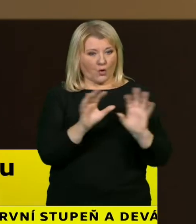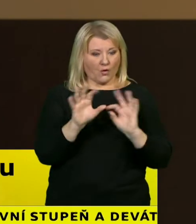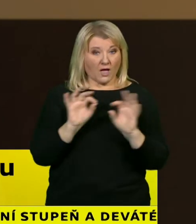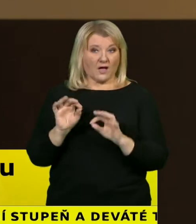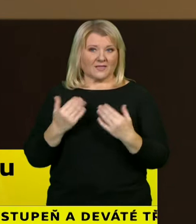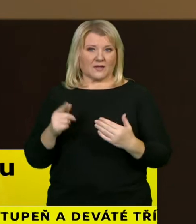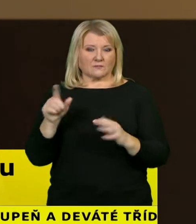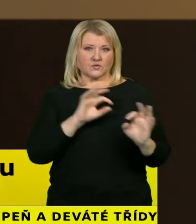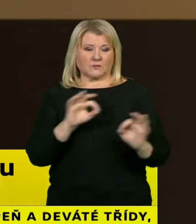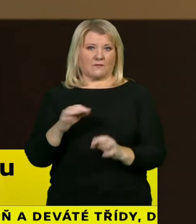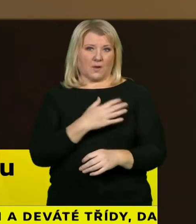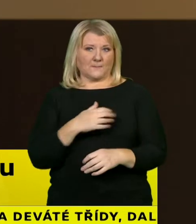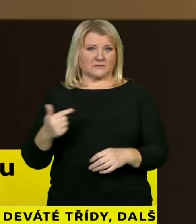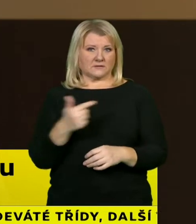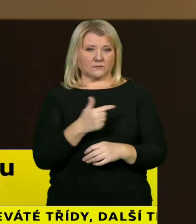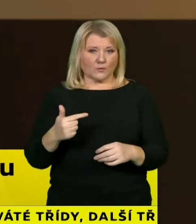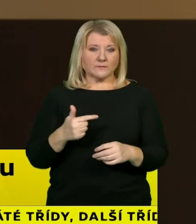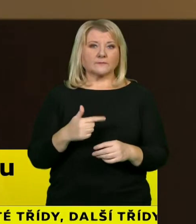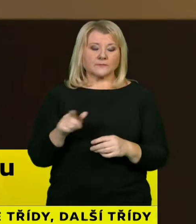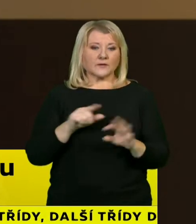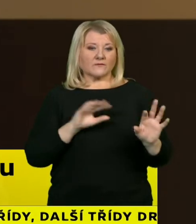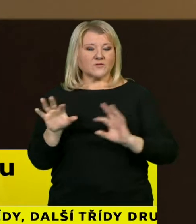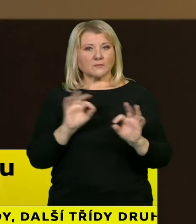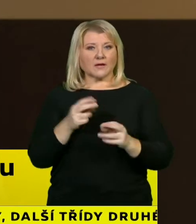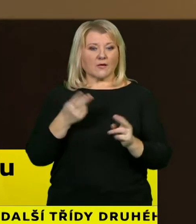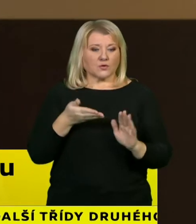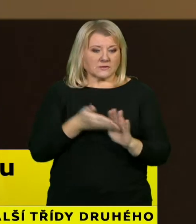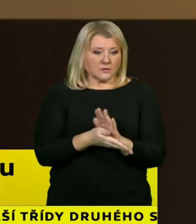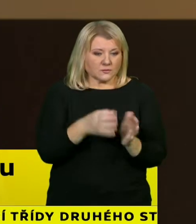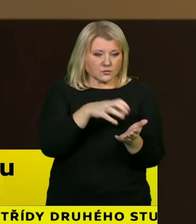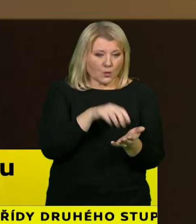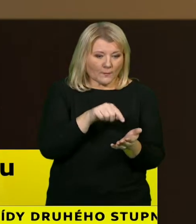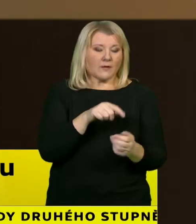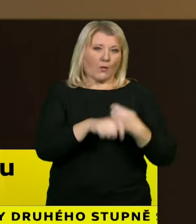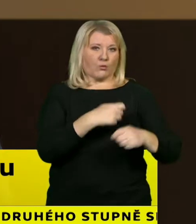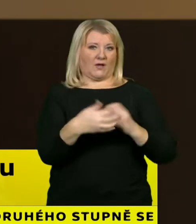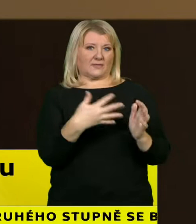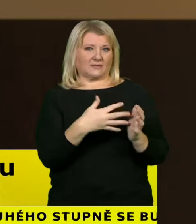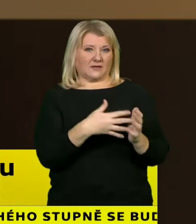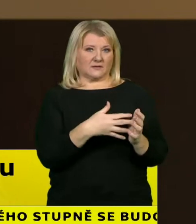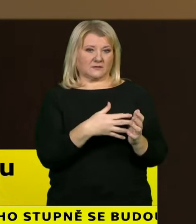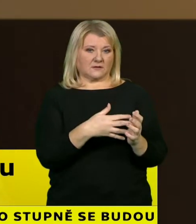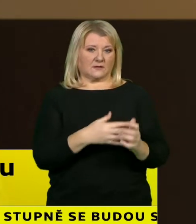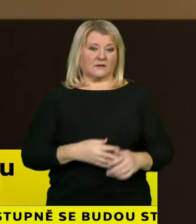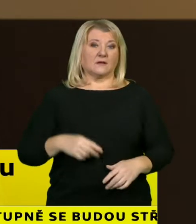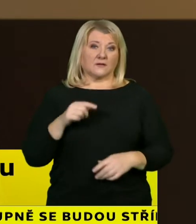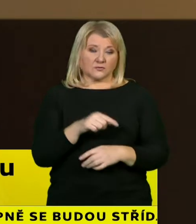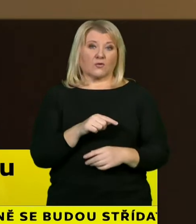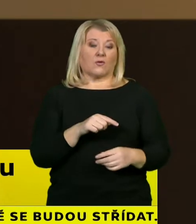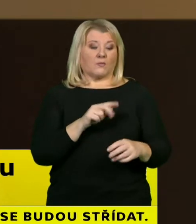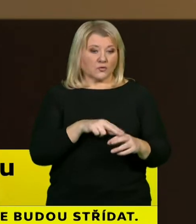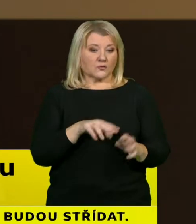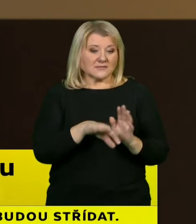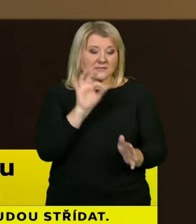ministerstva a tam vyberete reprezentativní vzore, který následně otestujete. To je schopno podat informaci,